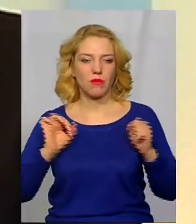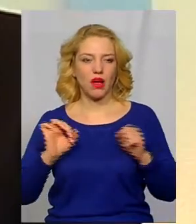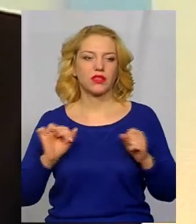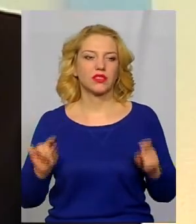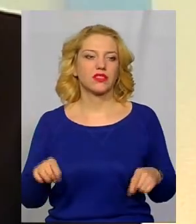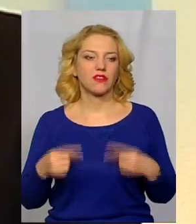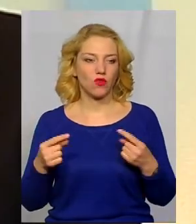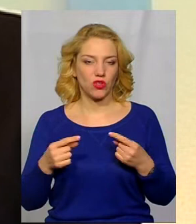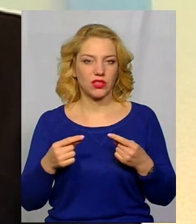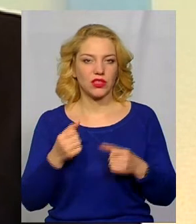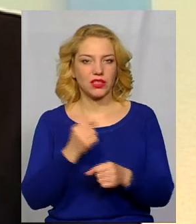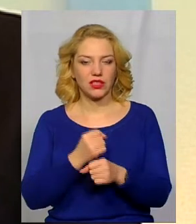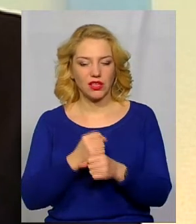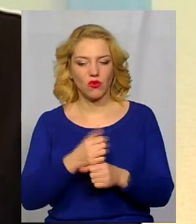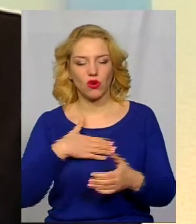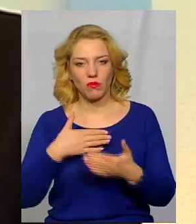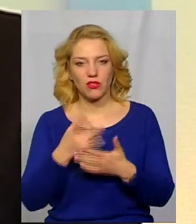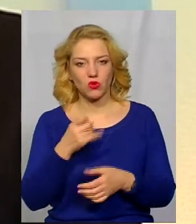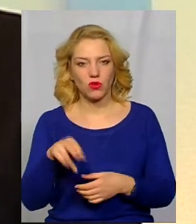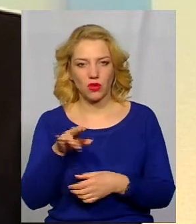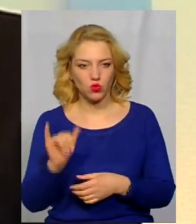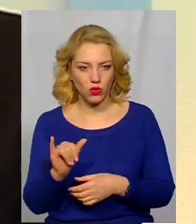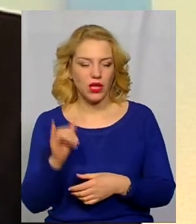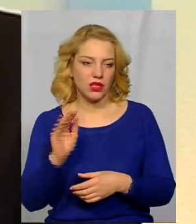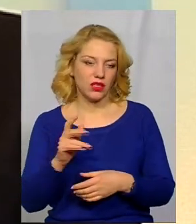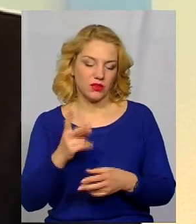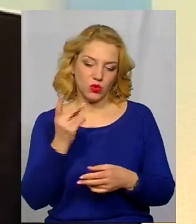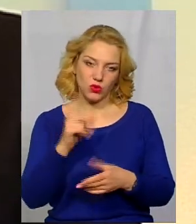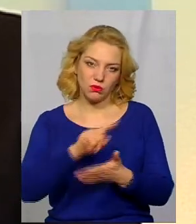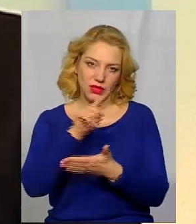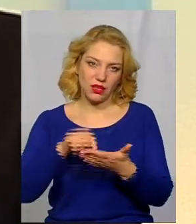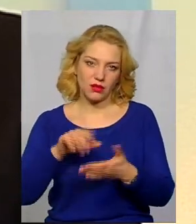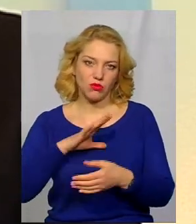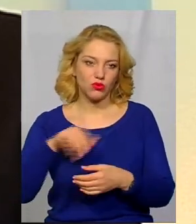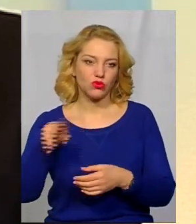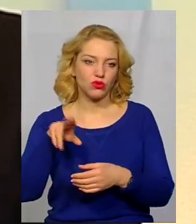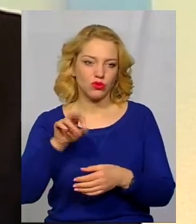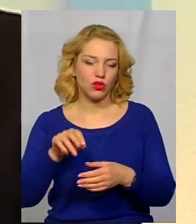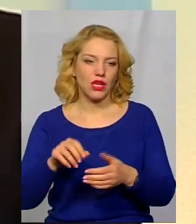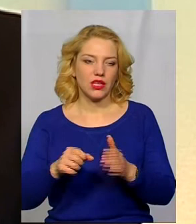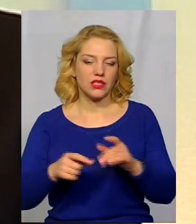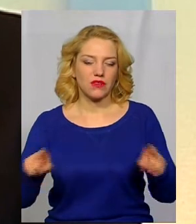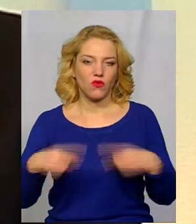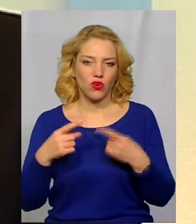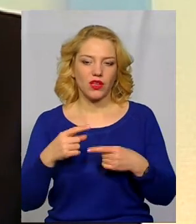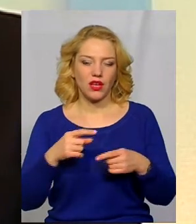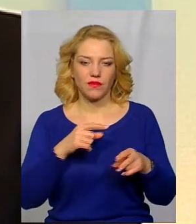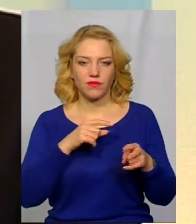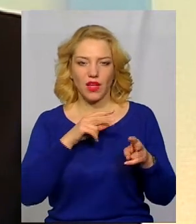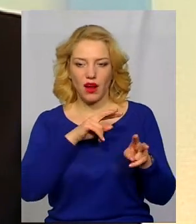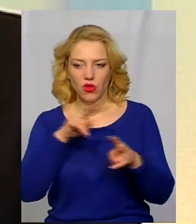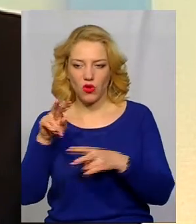створити дієву громадську раду. І ми задавали друге питання, було на рахунок створення наглядових рад при комунальних